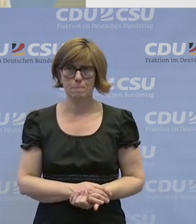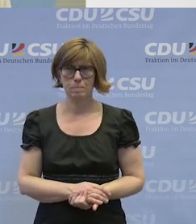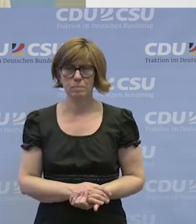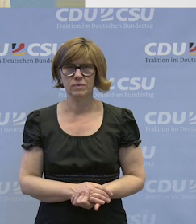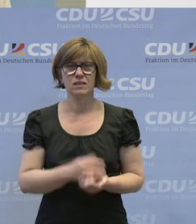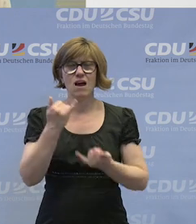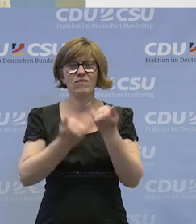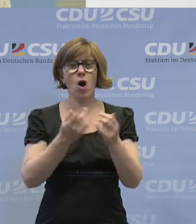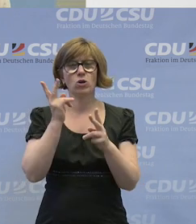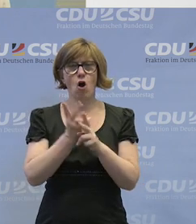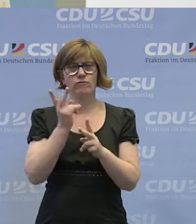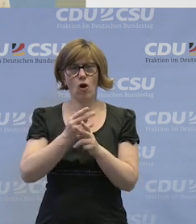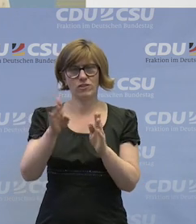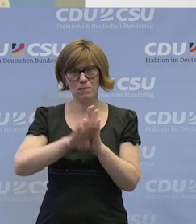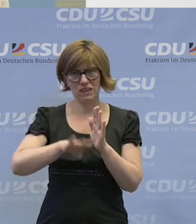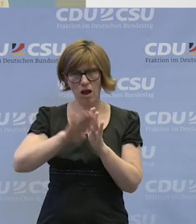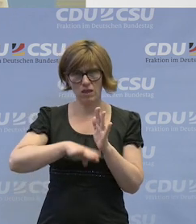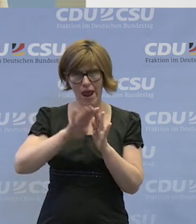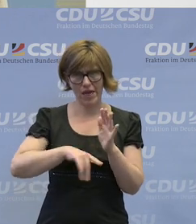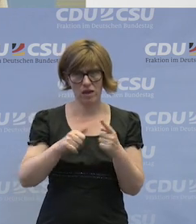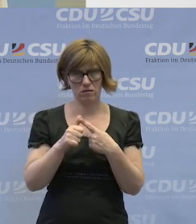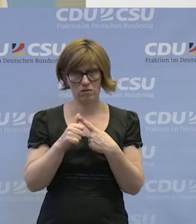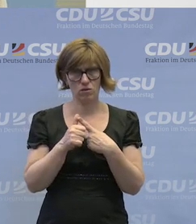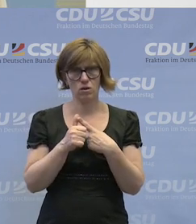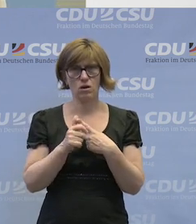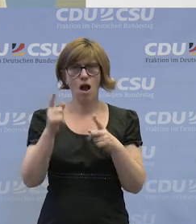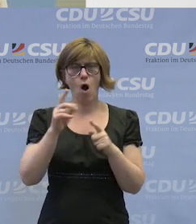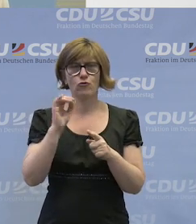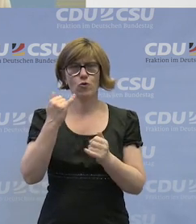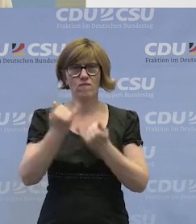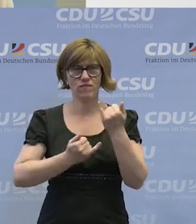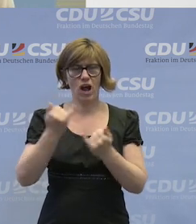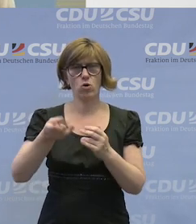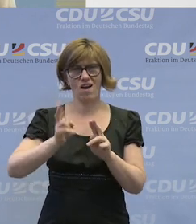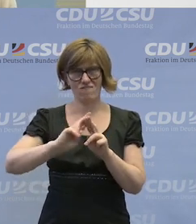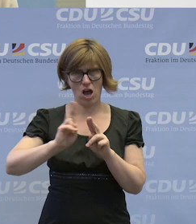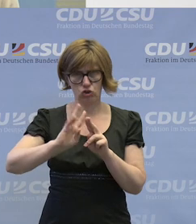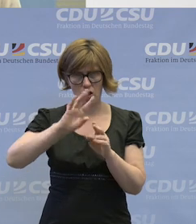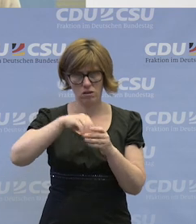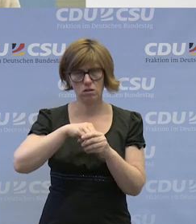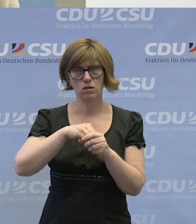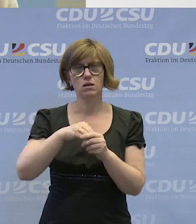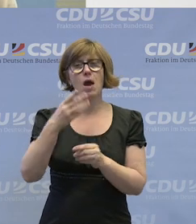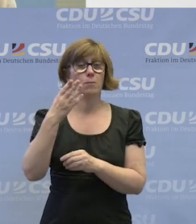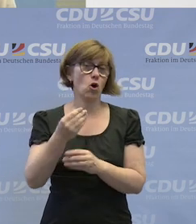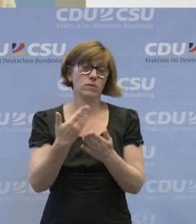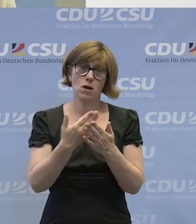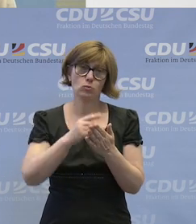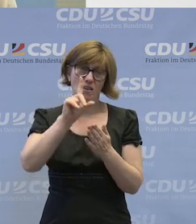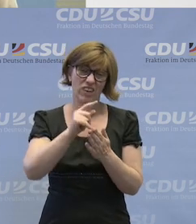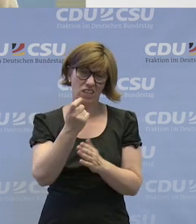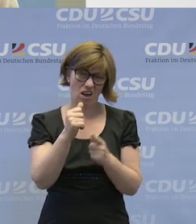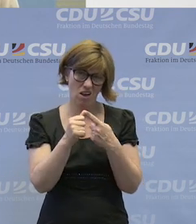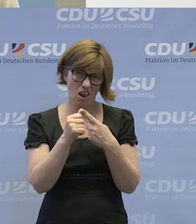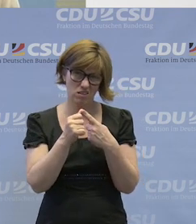Frauen werden oft benachteiligt. Das gilt auch für Frauen in Werkstätten. Sie bekommen zum Beispiel weniger